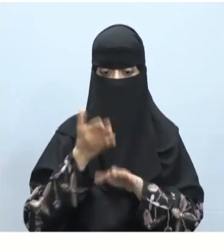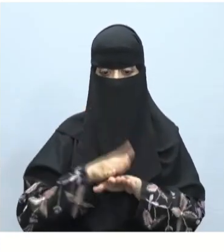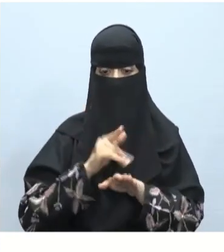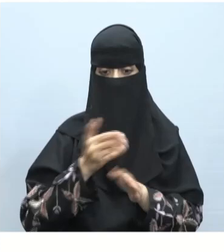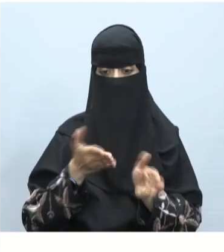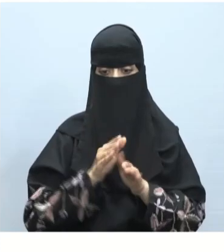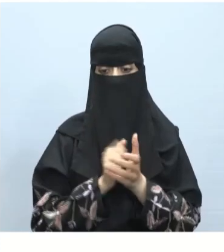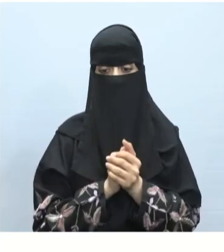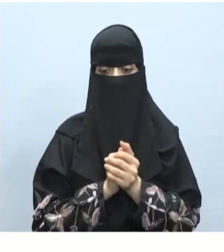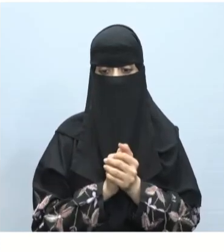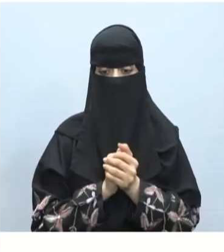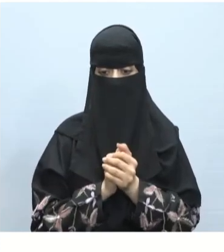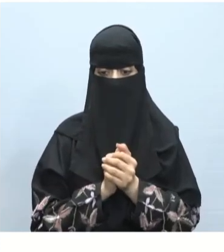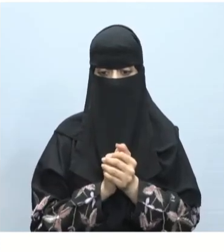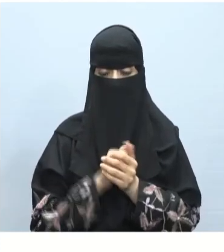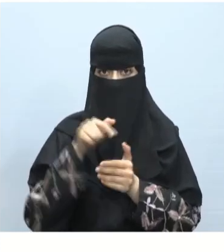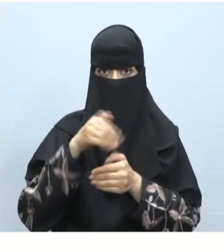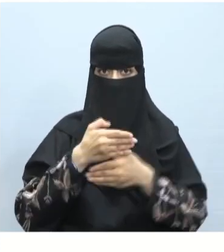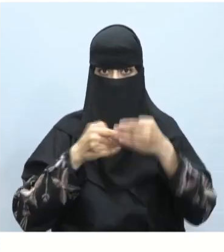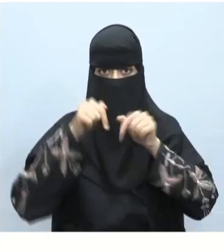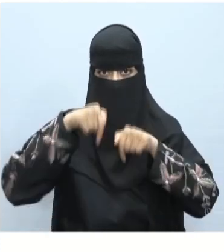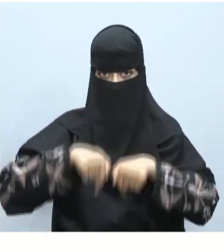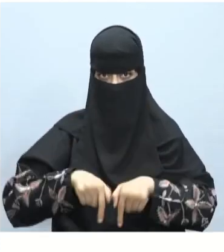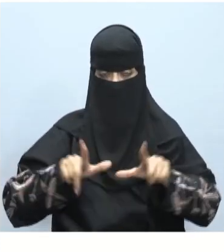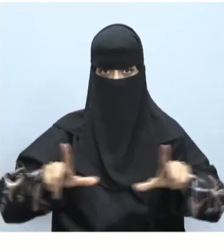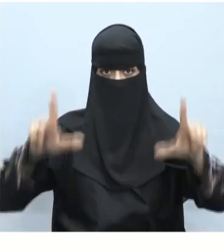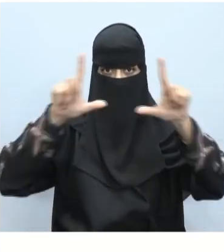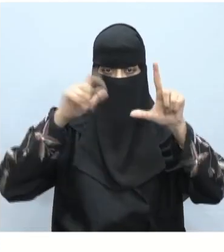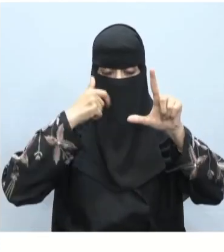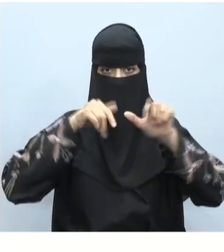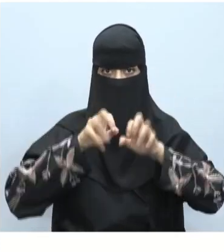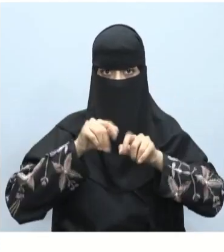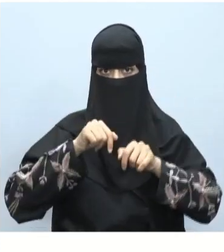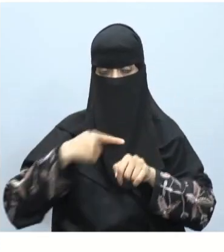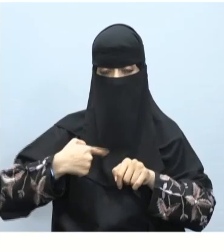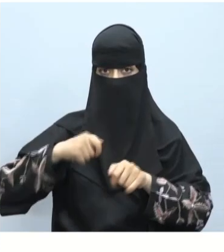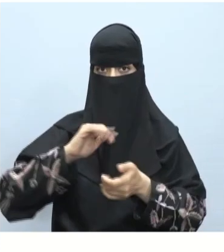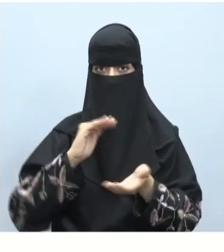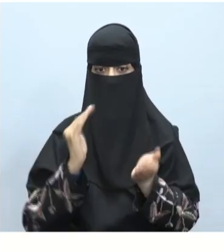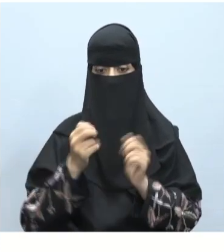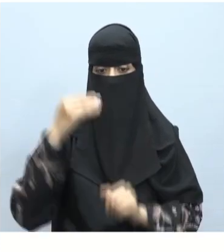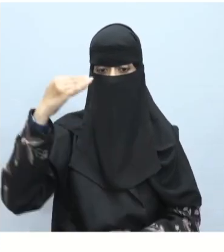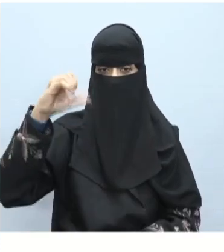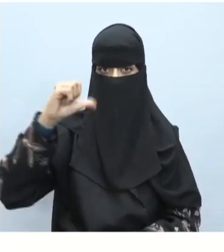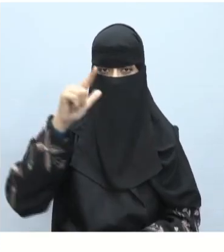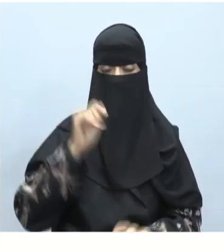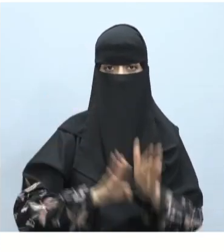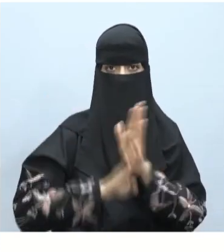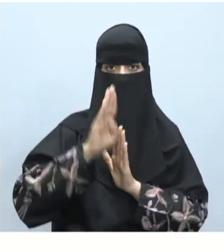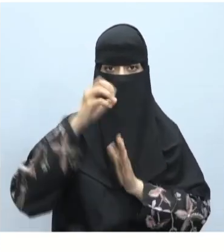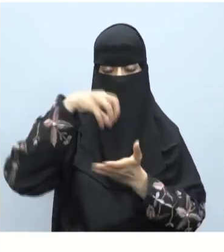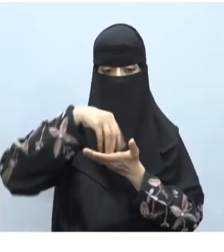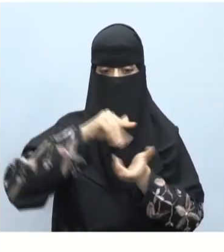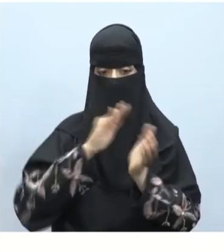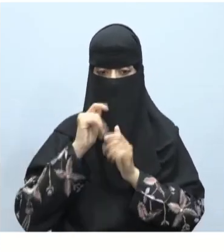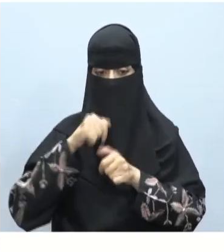أكثر من صفحة ستنشأ الآن صفحة إلكترونية وتسميها حول لتطوير موقعك وتقديم